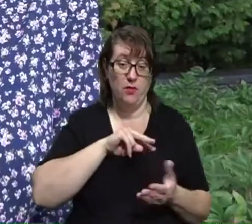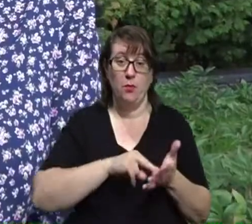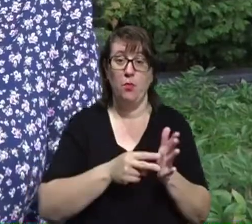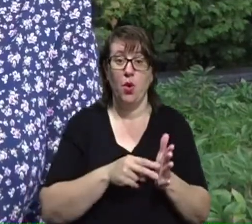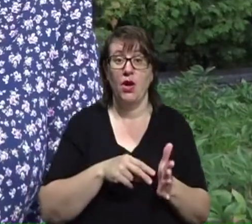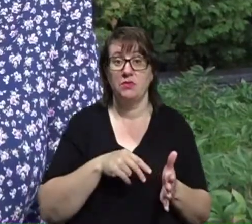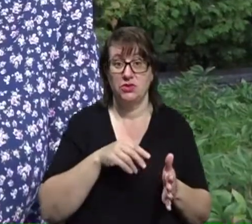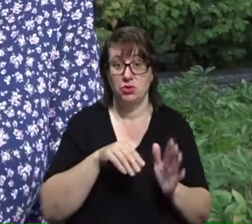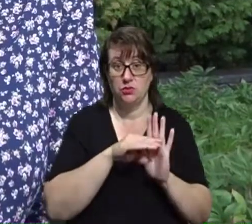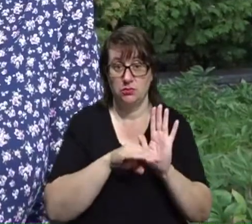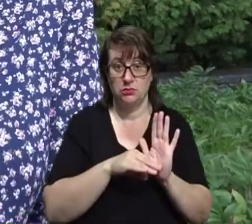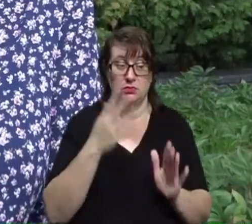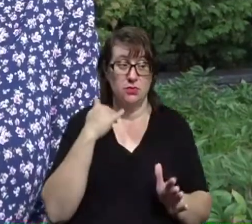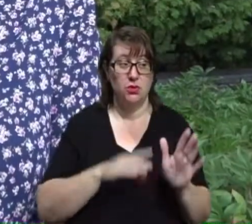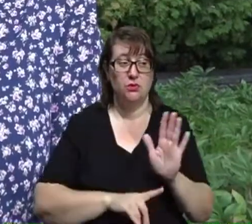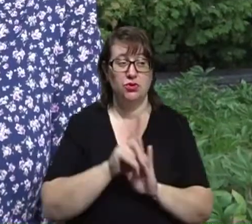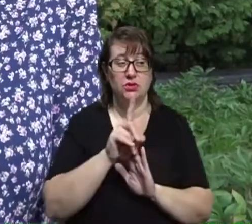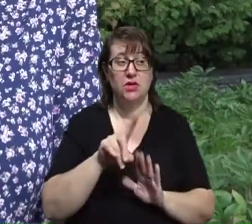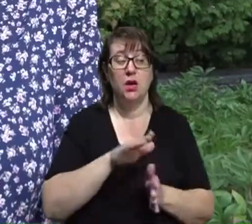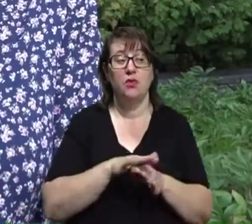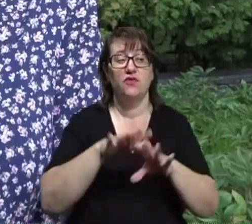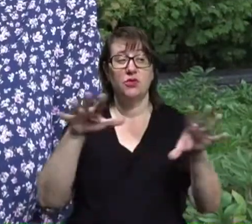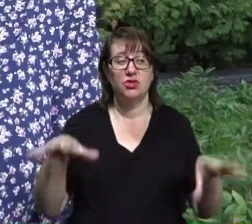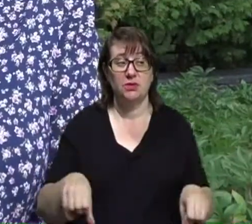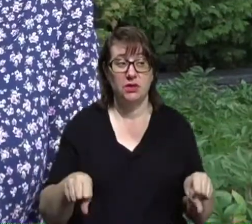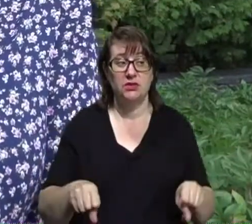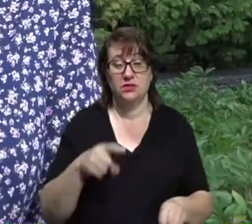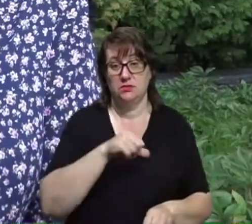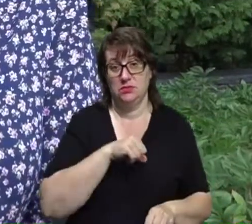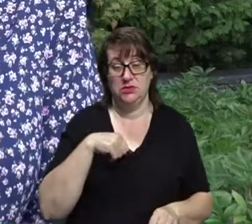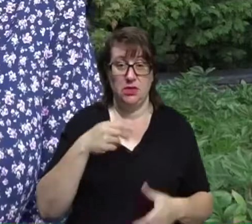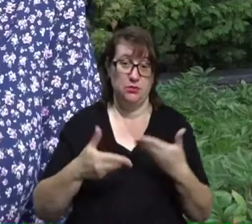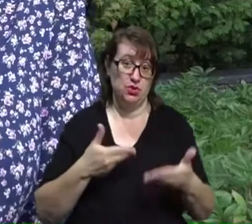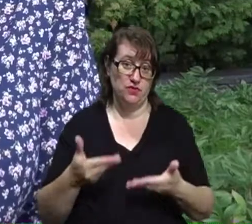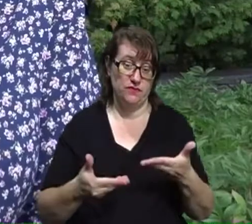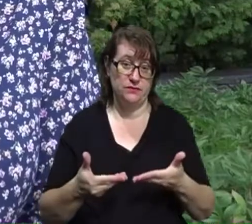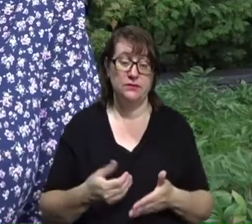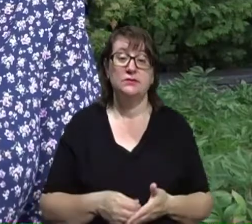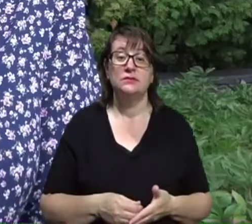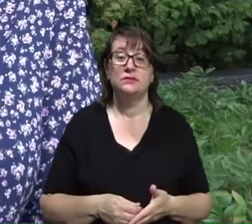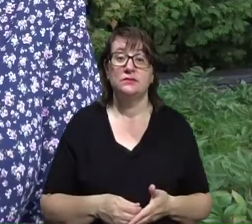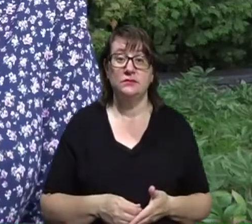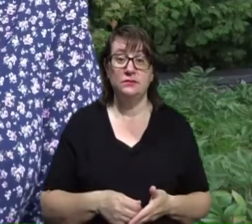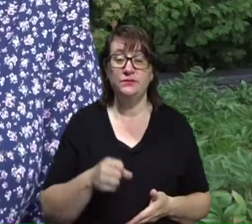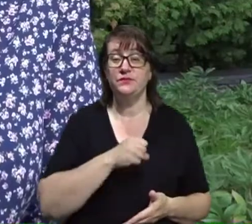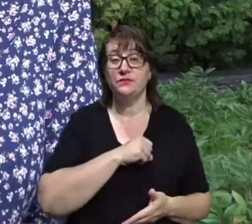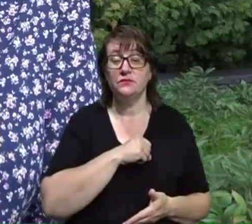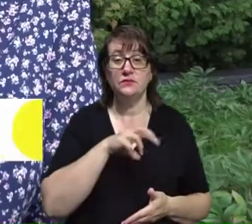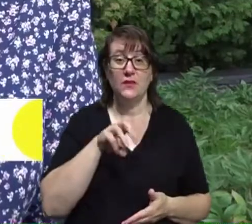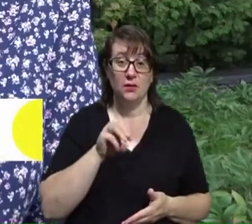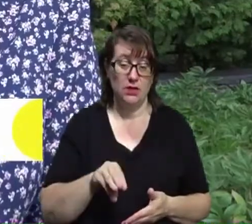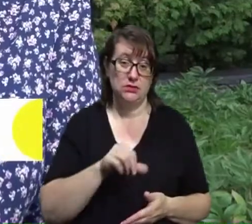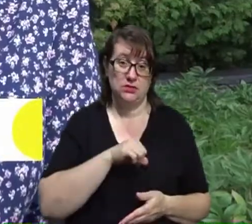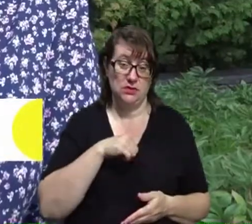розпочалася повномасштабна агресія, він добровільно пішов до військомату і добровільно пішов